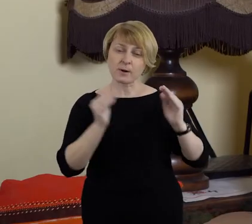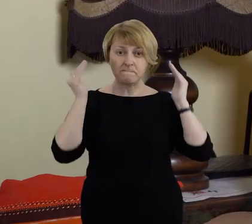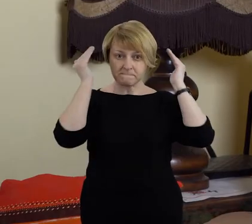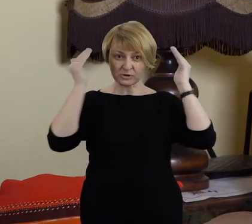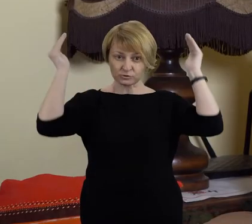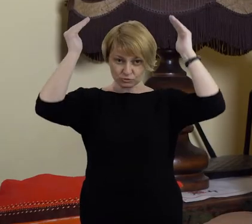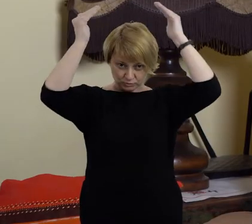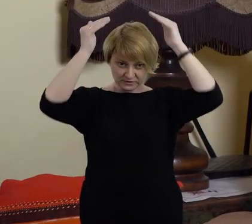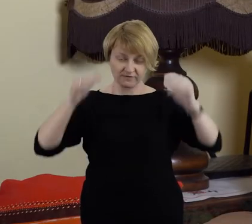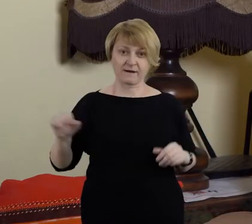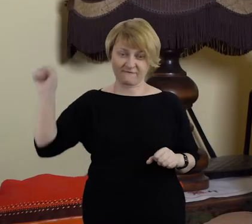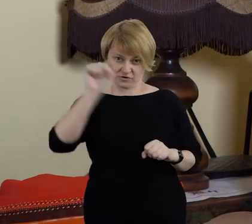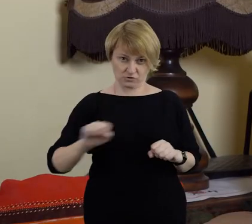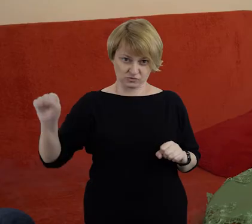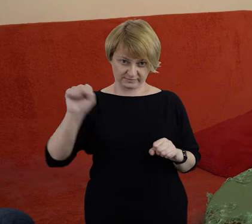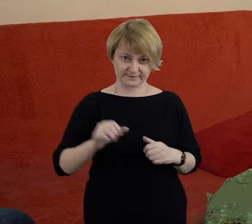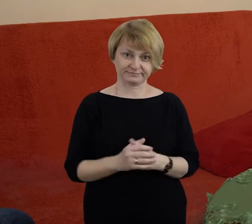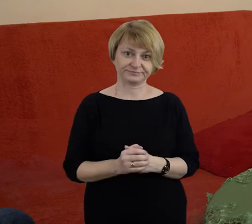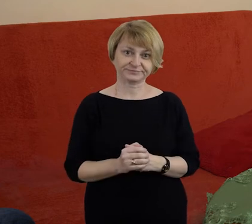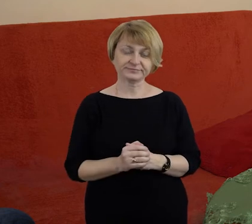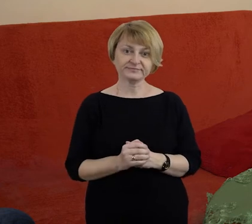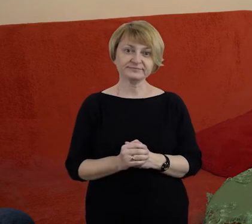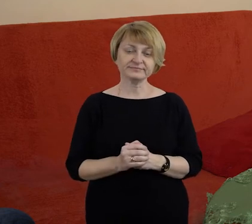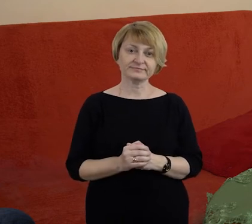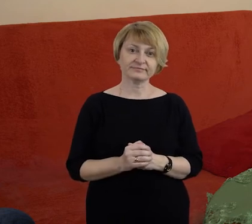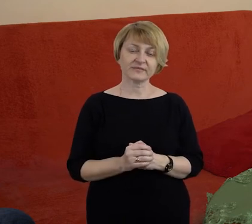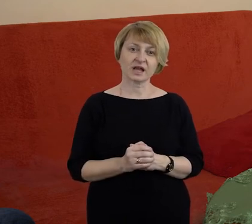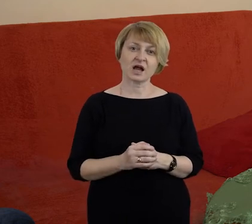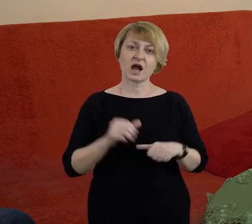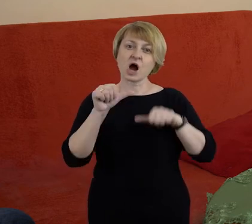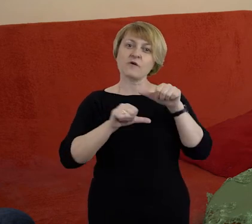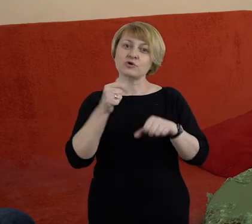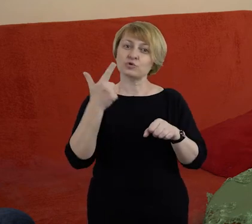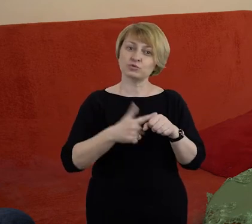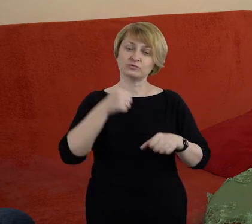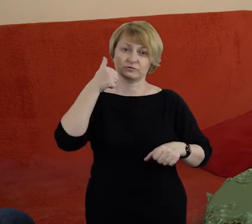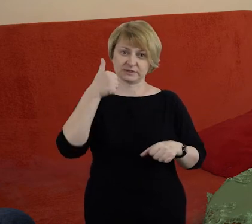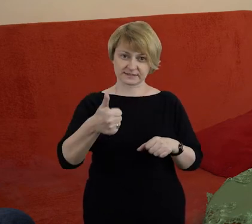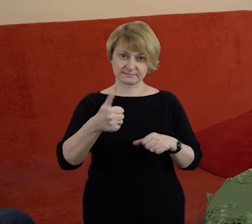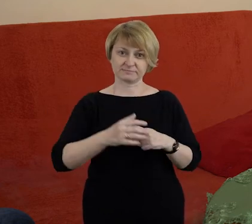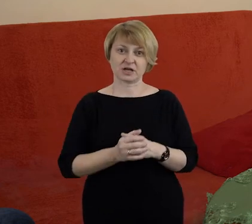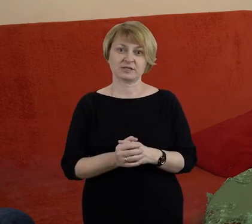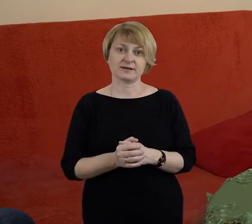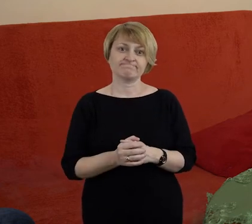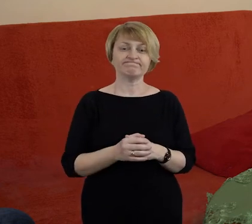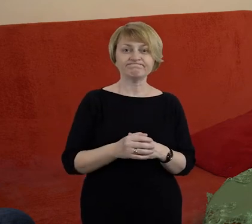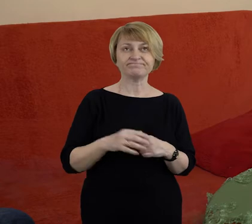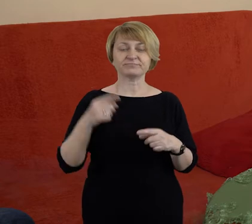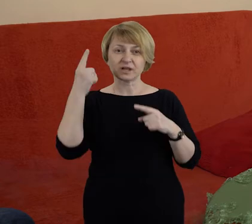biskupstwa wrocławskiego. I w 21 roku